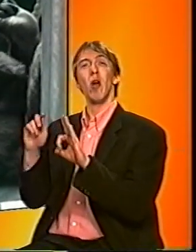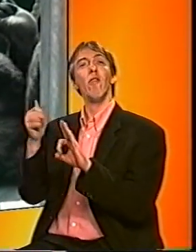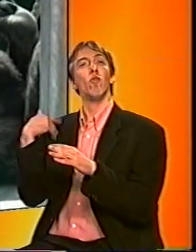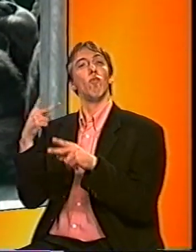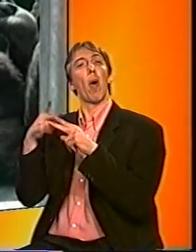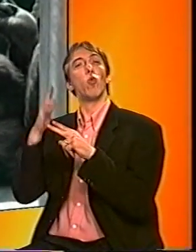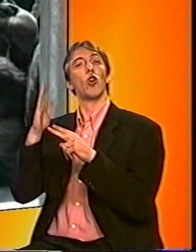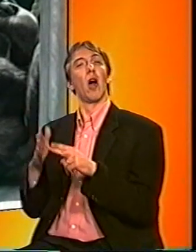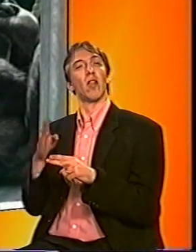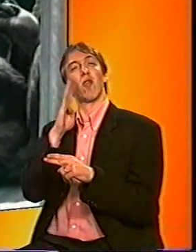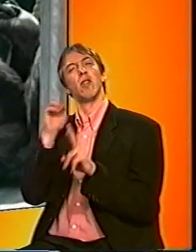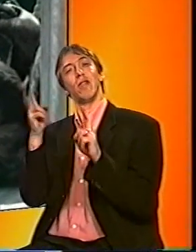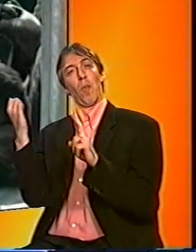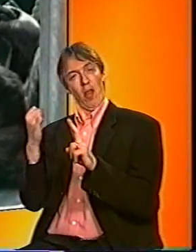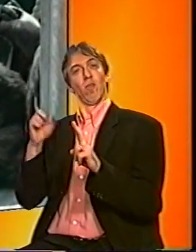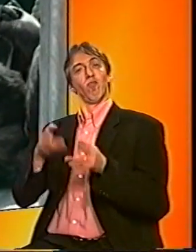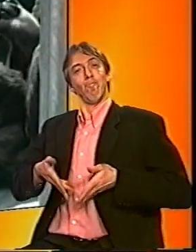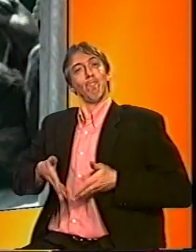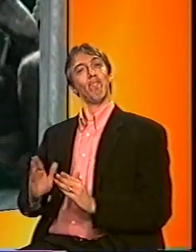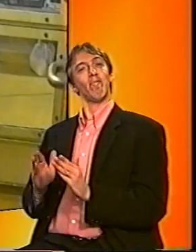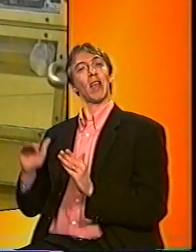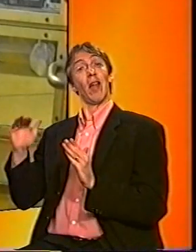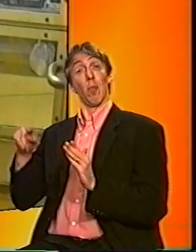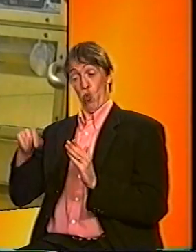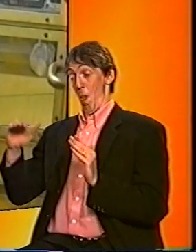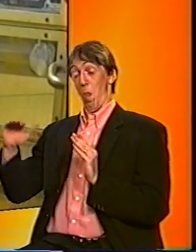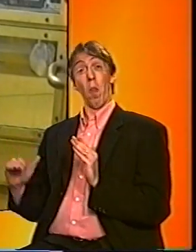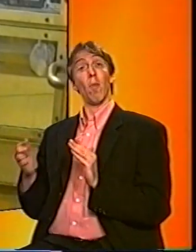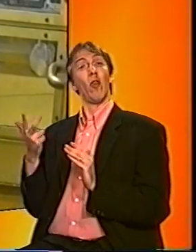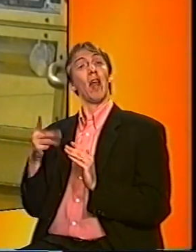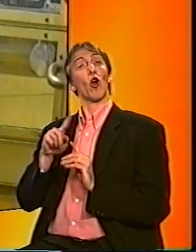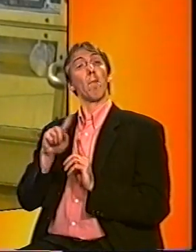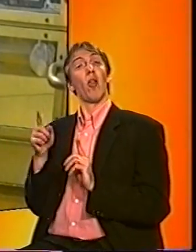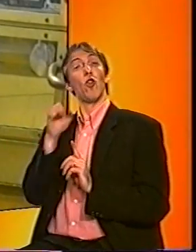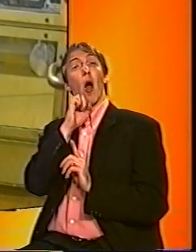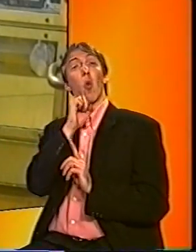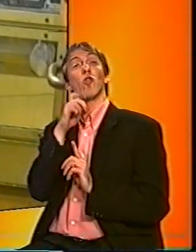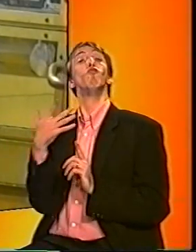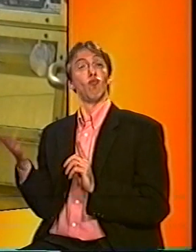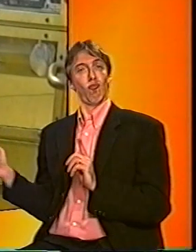zoon Ayumu negen maanden is, gaat hij gewoon mee naar de les. Voor de gezelligheid hoor, hij hoeft nog niet te leren.